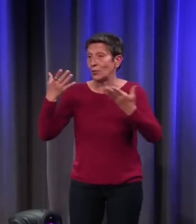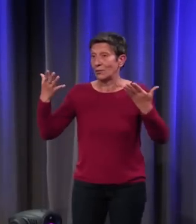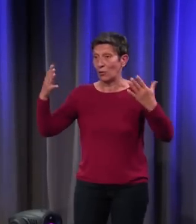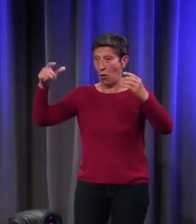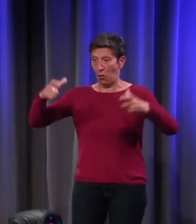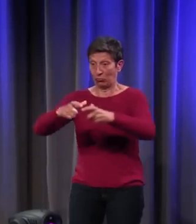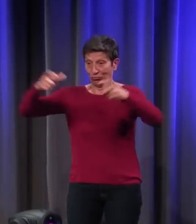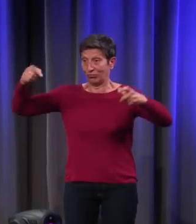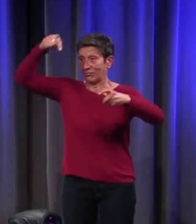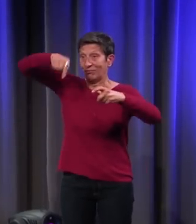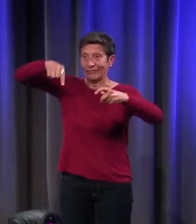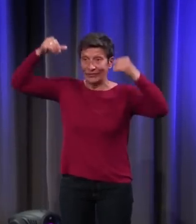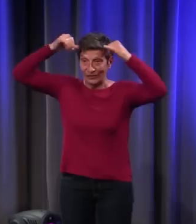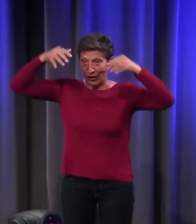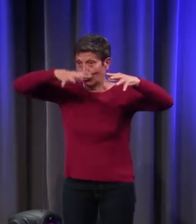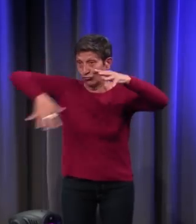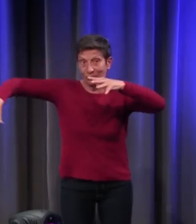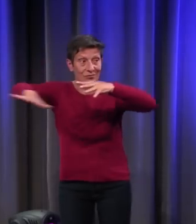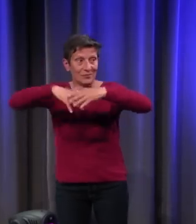indiscutable.